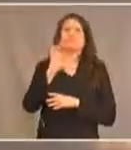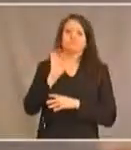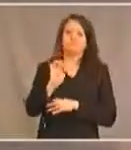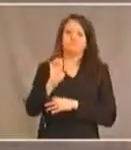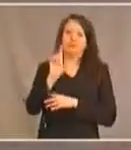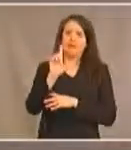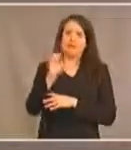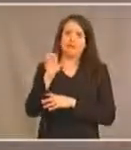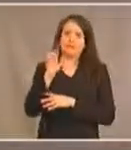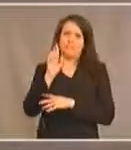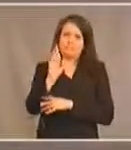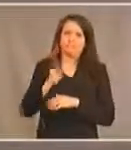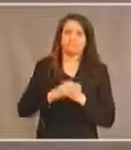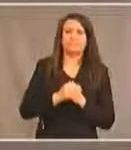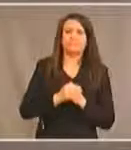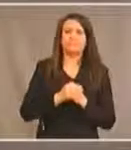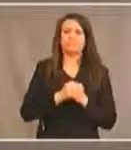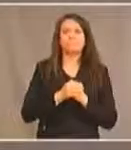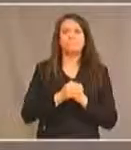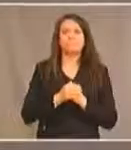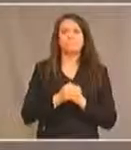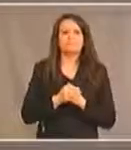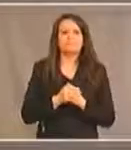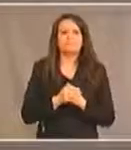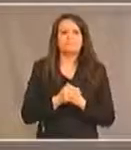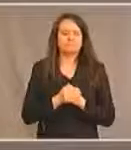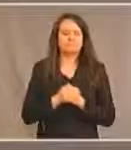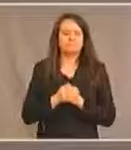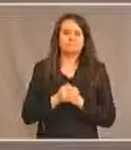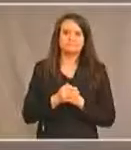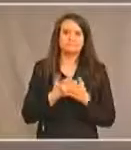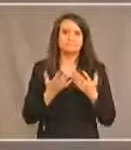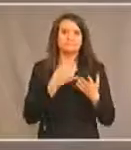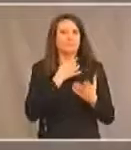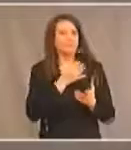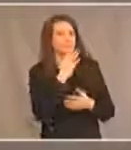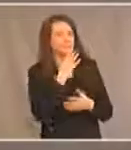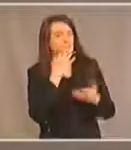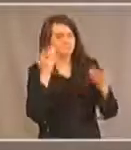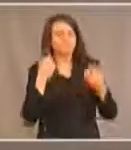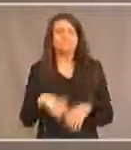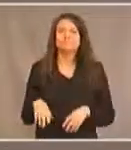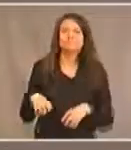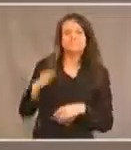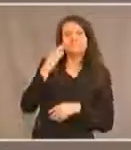Il allait me faire signe. Vous savez, on parle de handicap